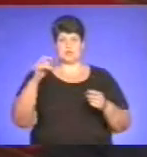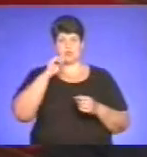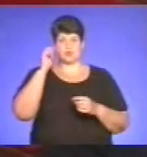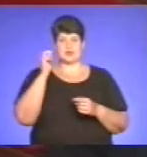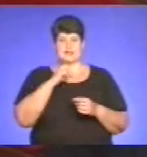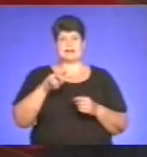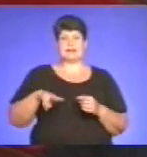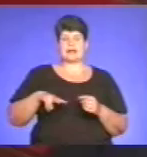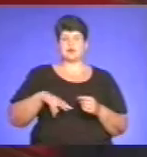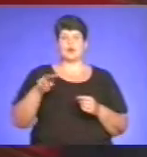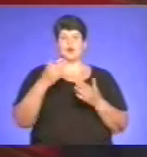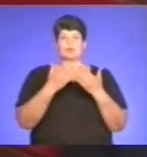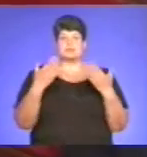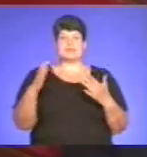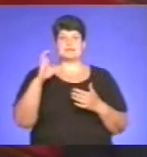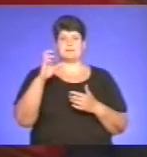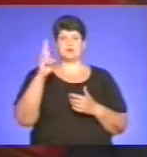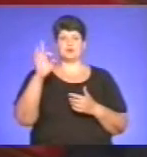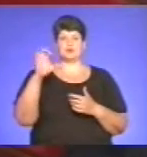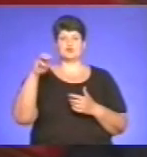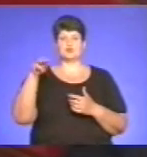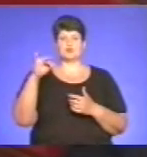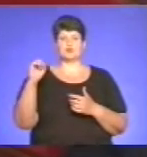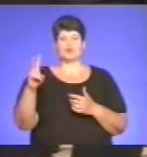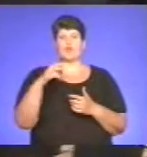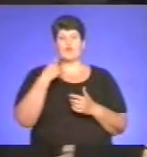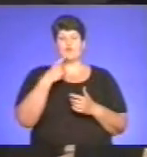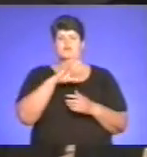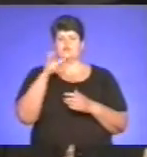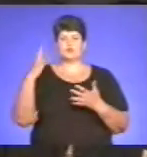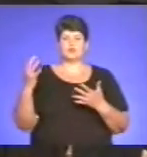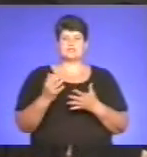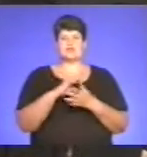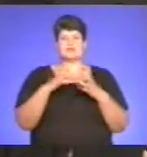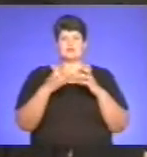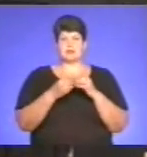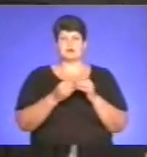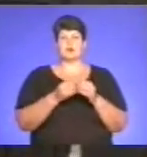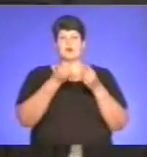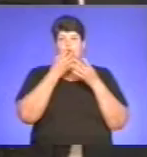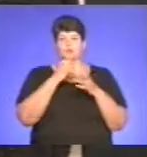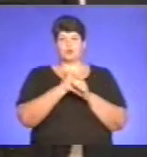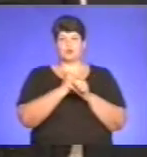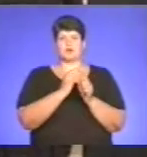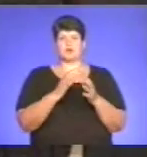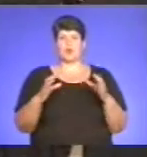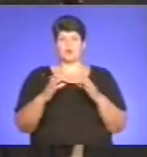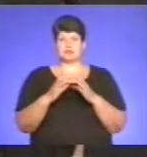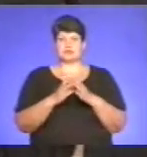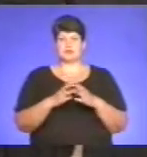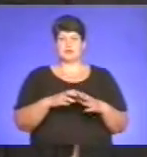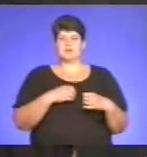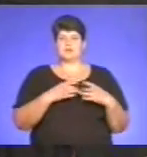Директор музею Степан Костюк каже, усі ці досягнення – результат злагодженої роботи колективу, ентузіазму та